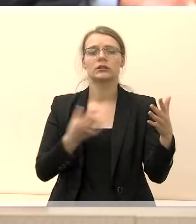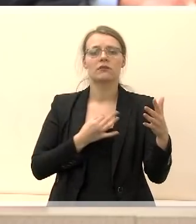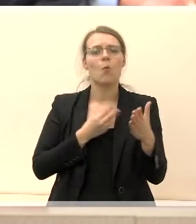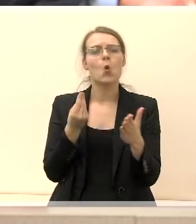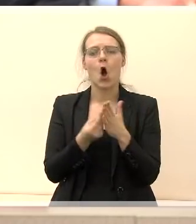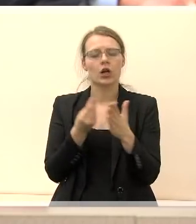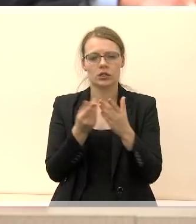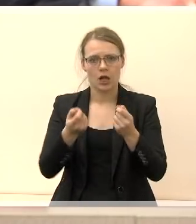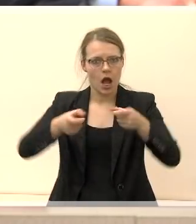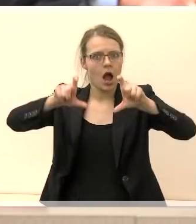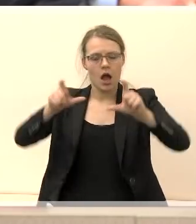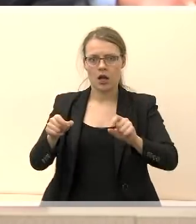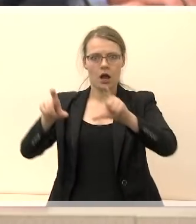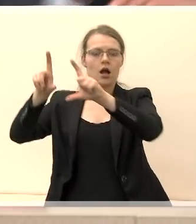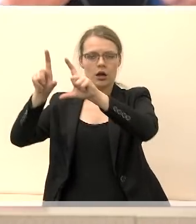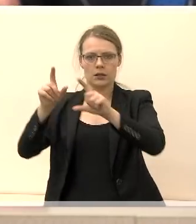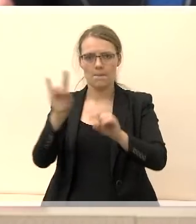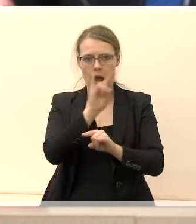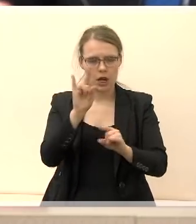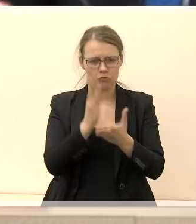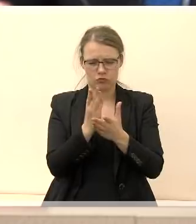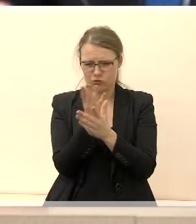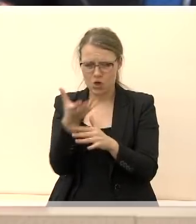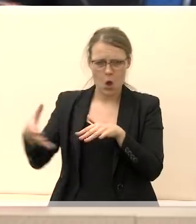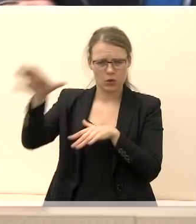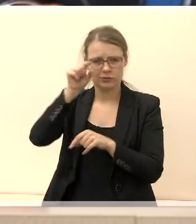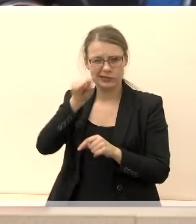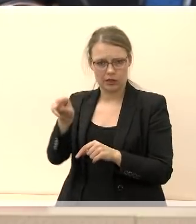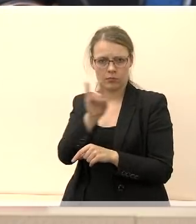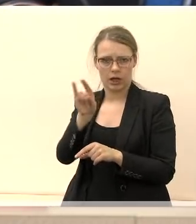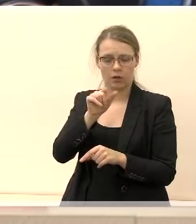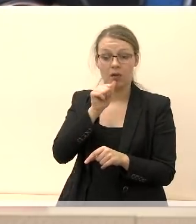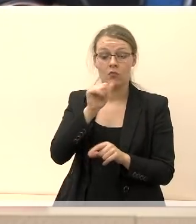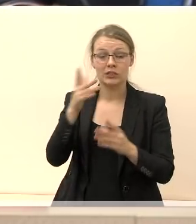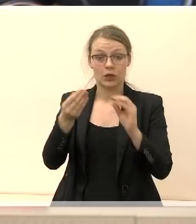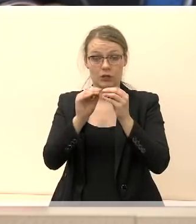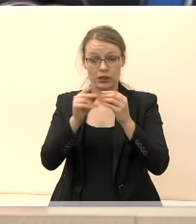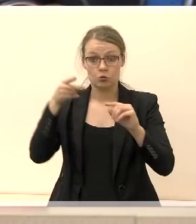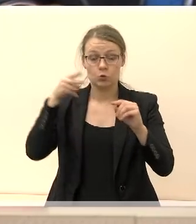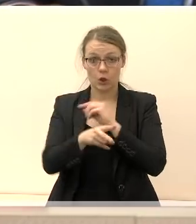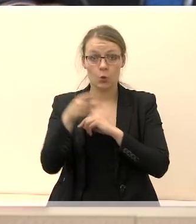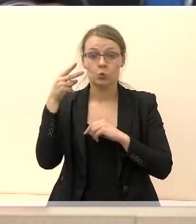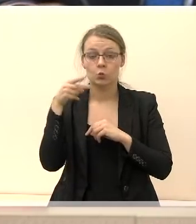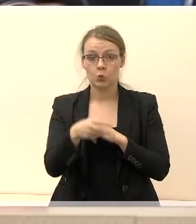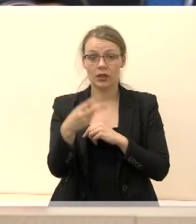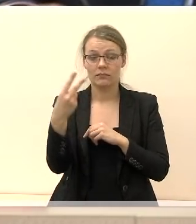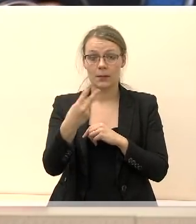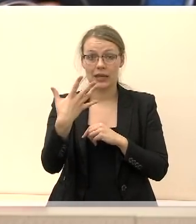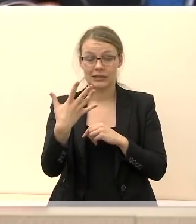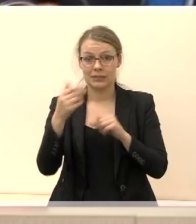mokesčius, kurie Lietuvoje yra vieni iš didžiausių. Ir jeigu ją nutrauksime anksčiau negu 2025 metai,